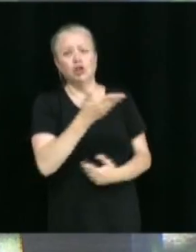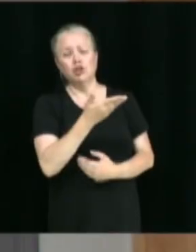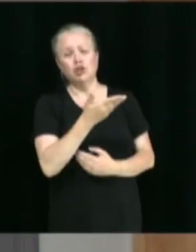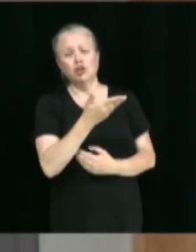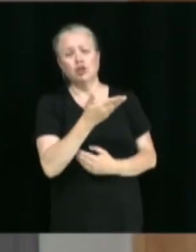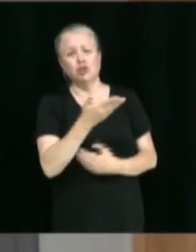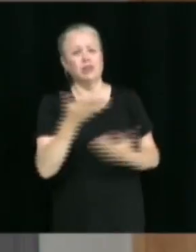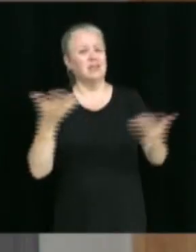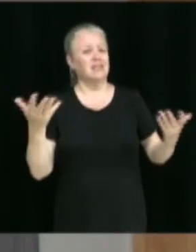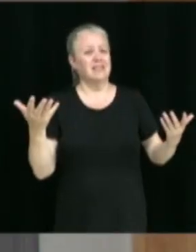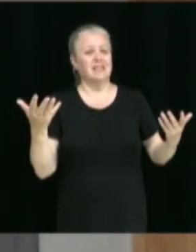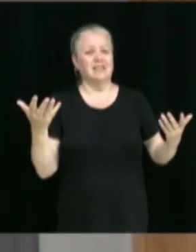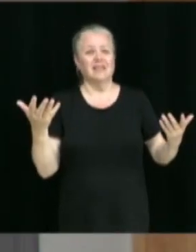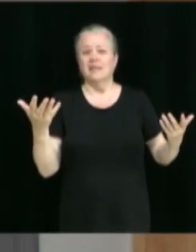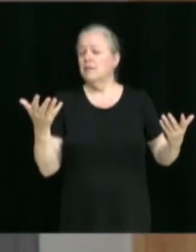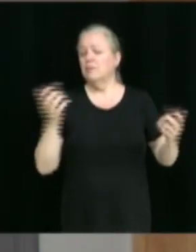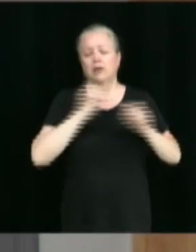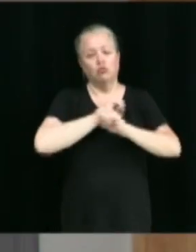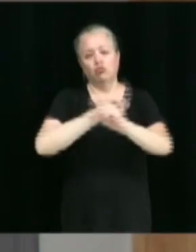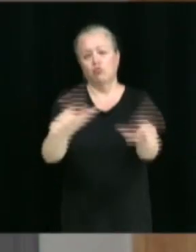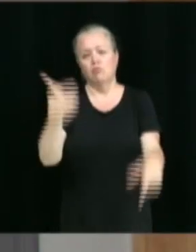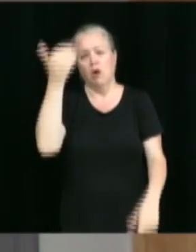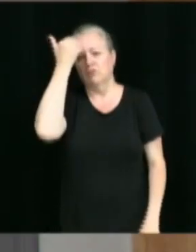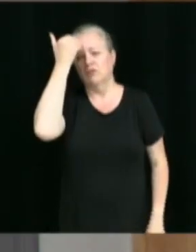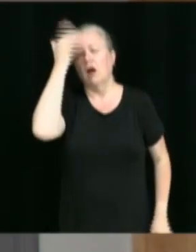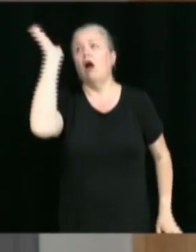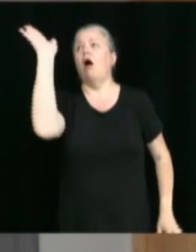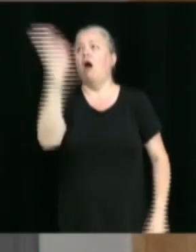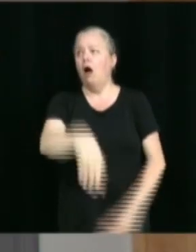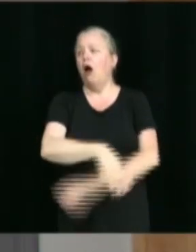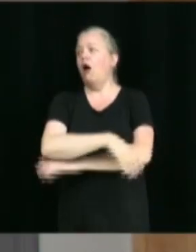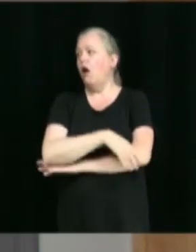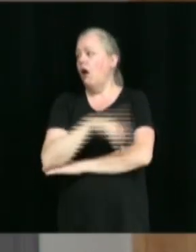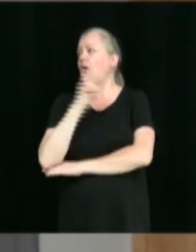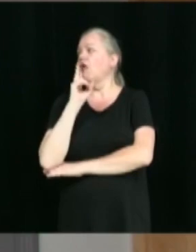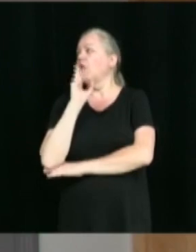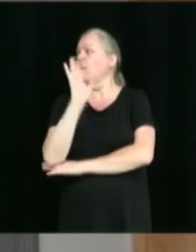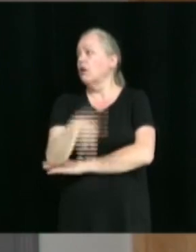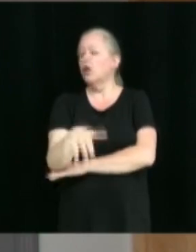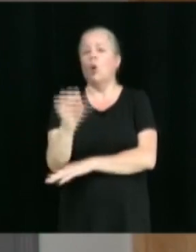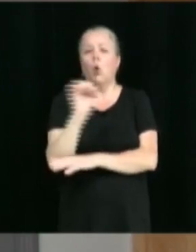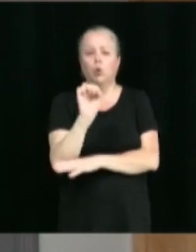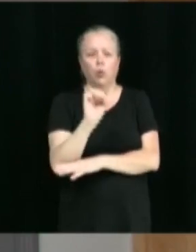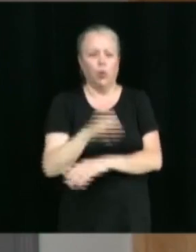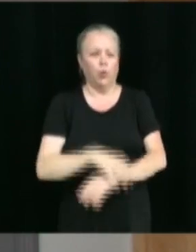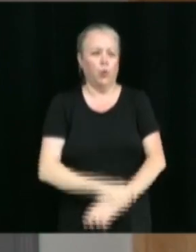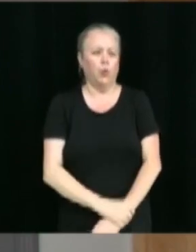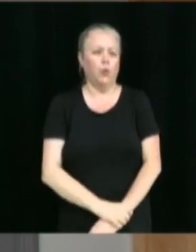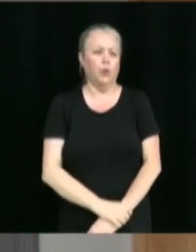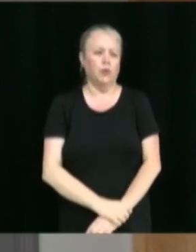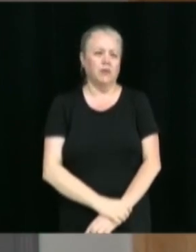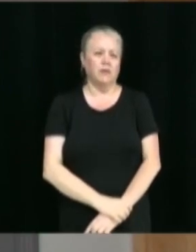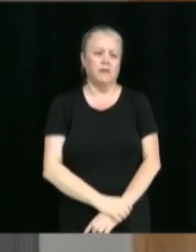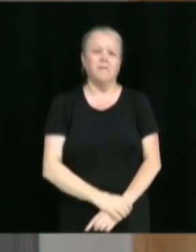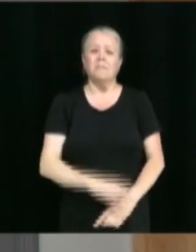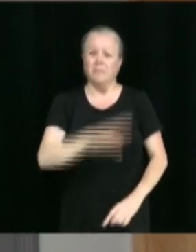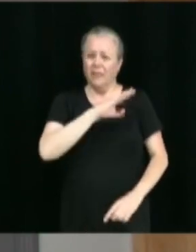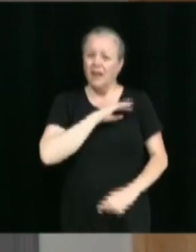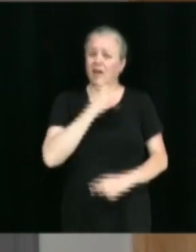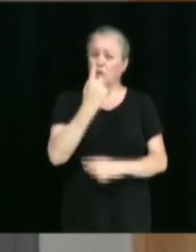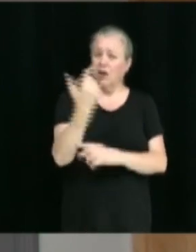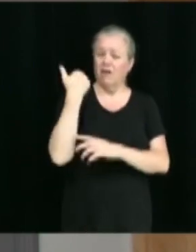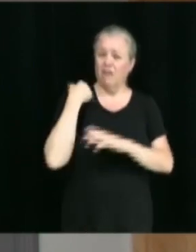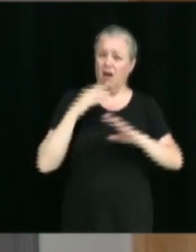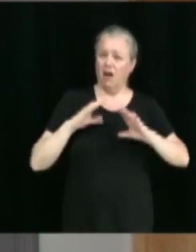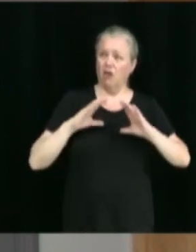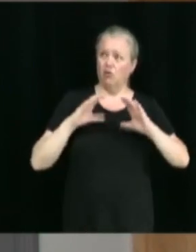parle, envoient les fameuses autos. Ça fait que je voulais savoir ce que vous allez faire parce qu'il avait eu un comité de trois personnes, un de la ville, un de